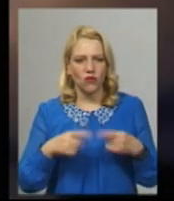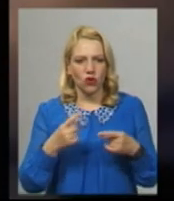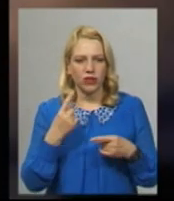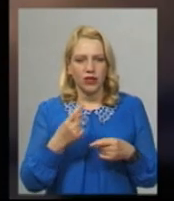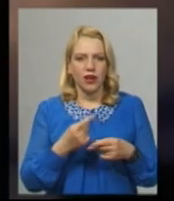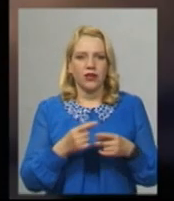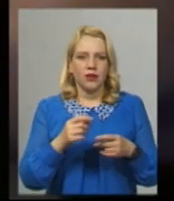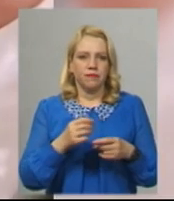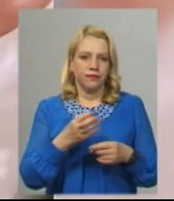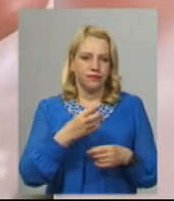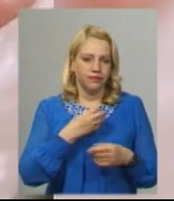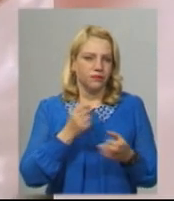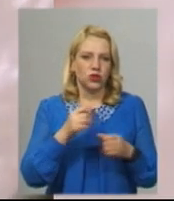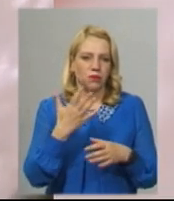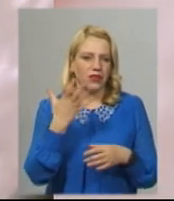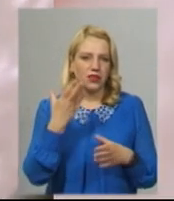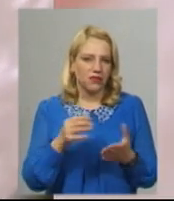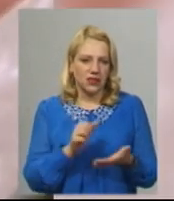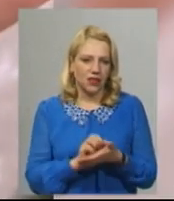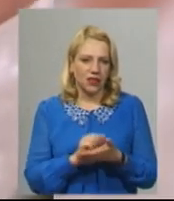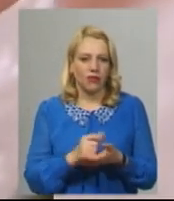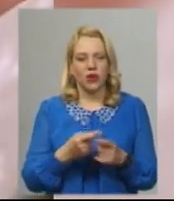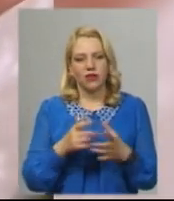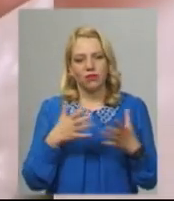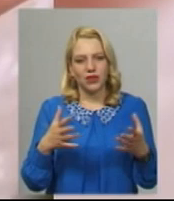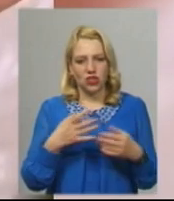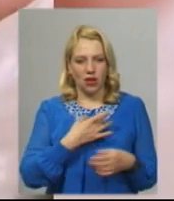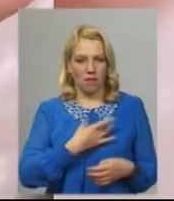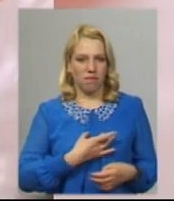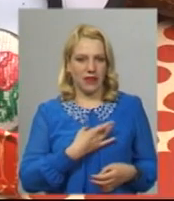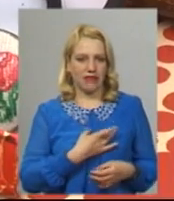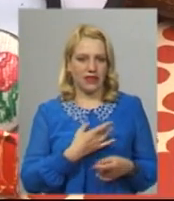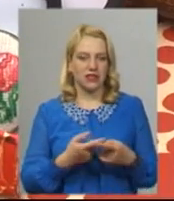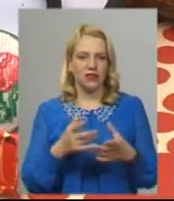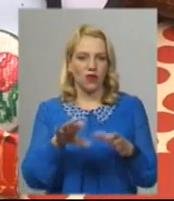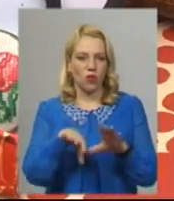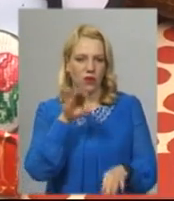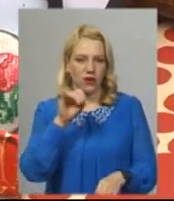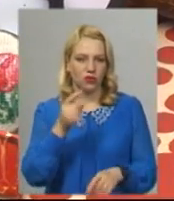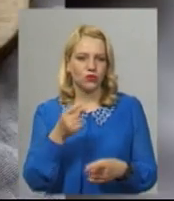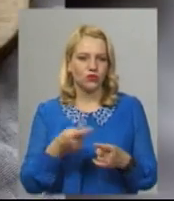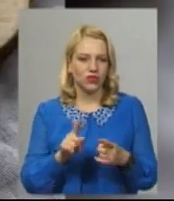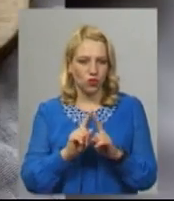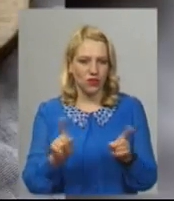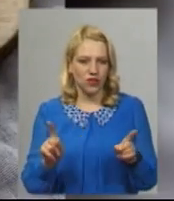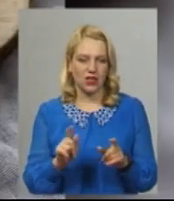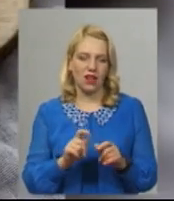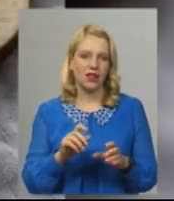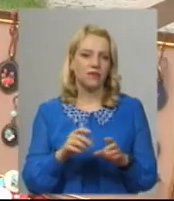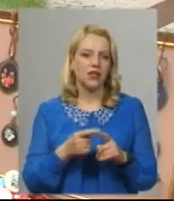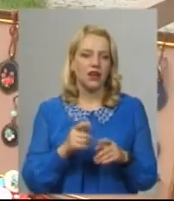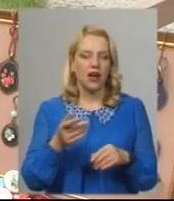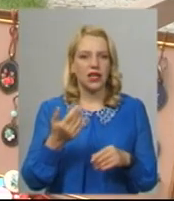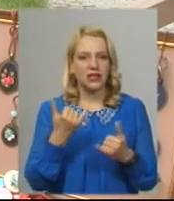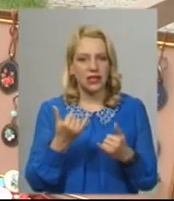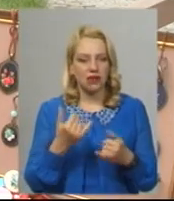прикраси може займати до п'яти днів Переважно клієнти замовляють підвізки, оскільки це універсальна прикраса Нещодавно додалися новинки – вишиті резинки